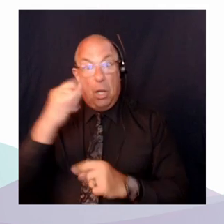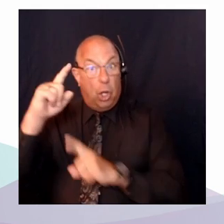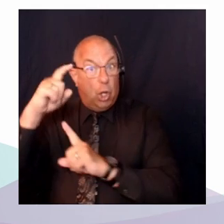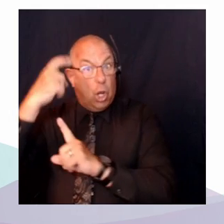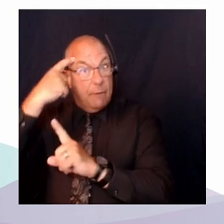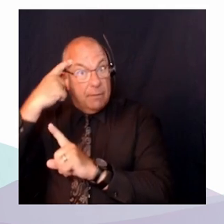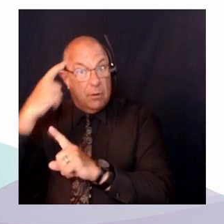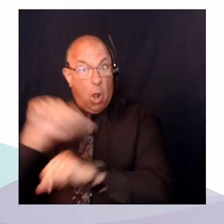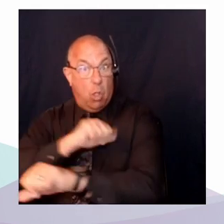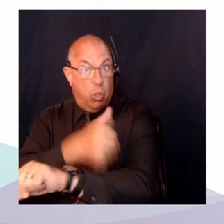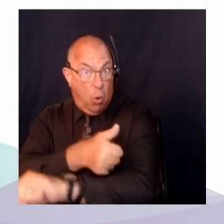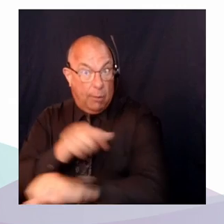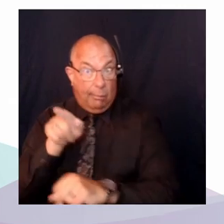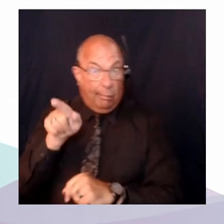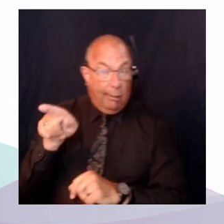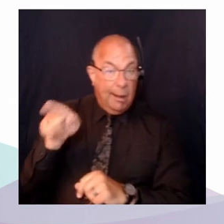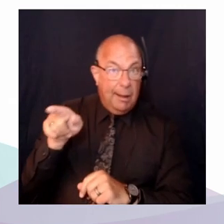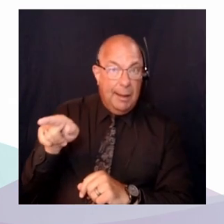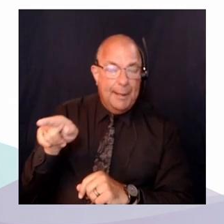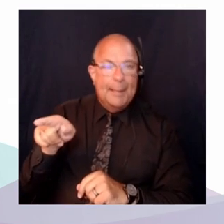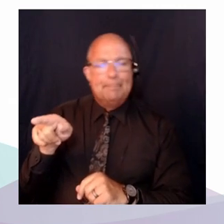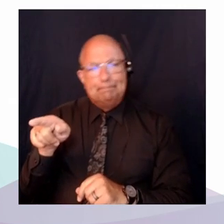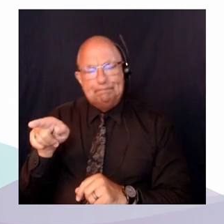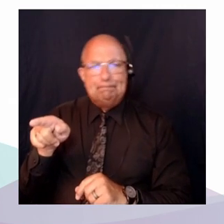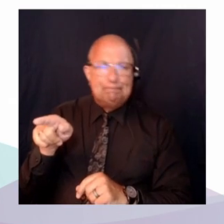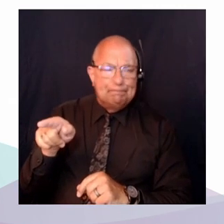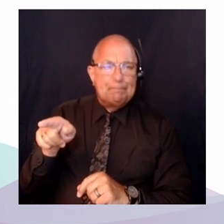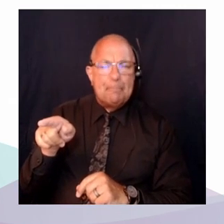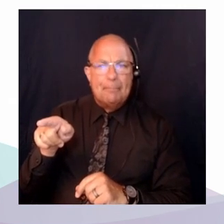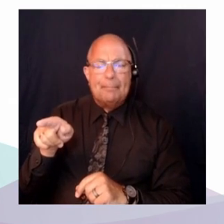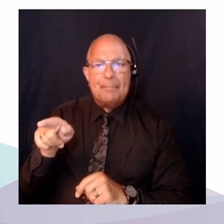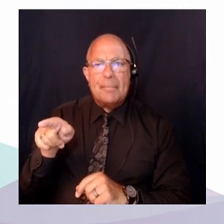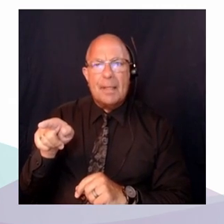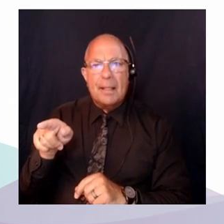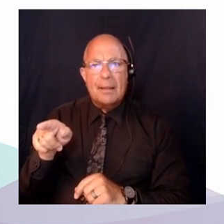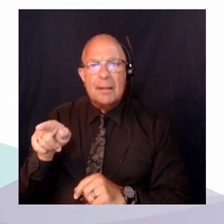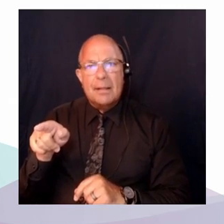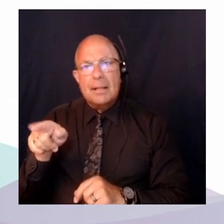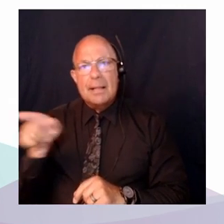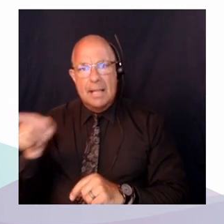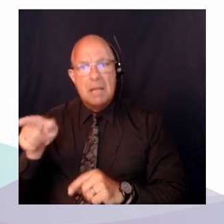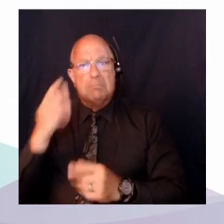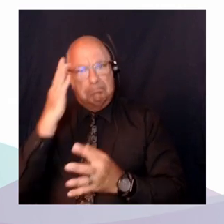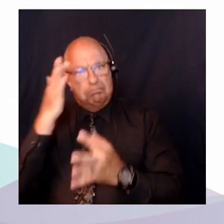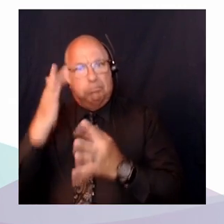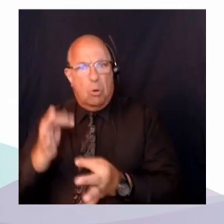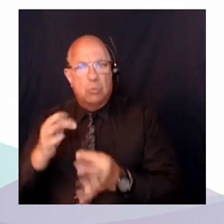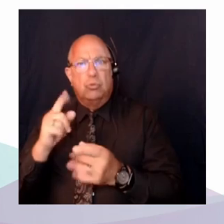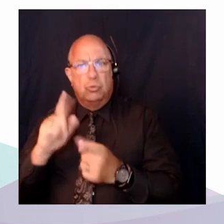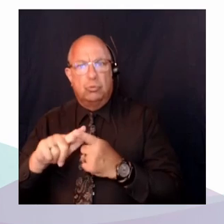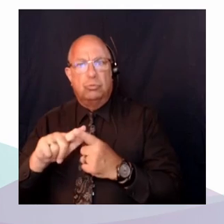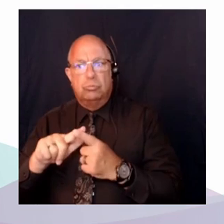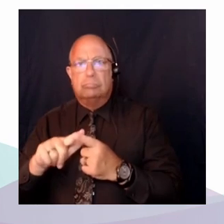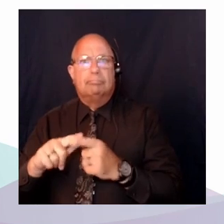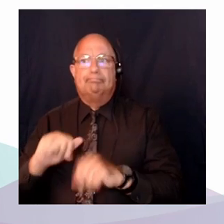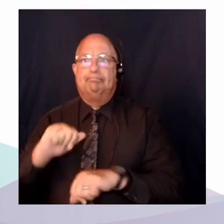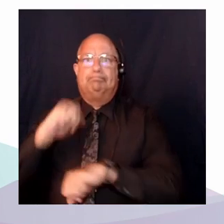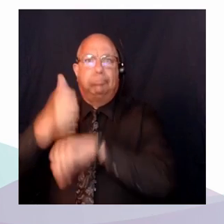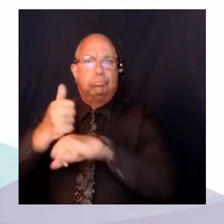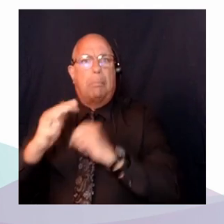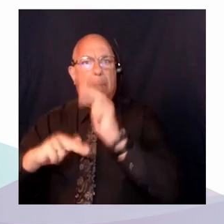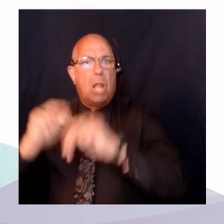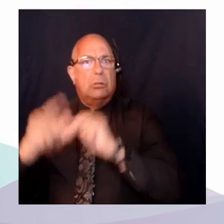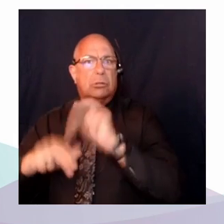à construire des écoles pour permettre l'accès à l'éducation dans la langue de la minorité. On était ici au Nouveau-Brunswick,